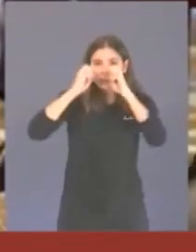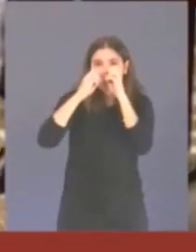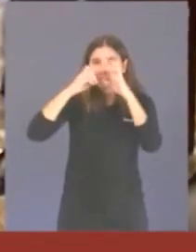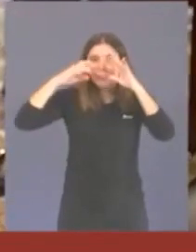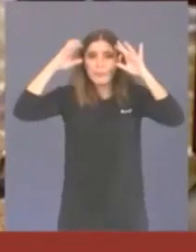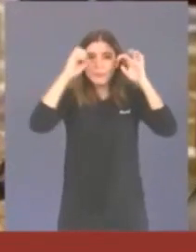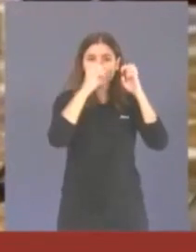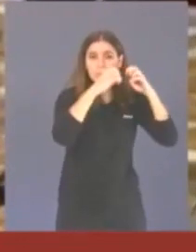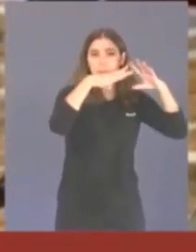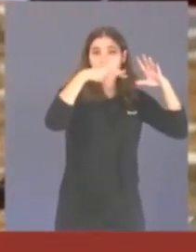i tots els somnis.